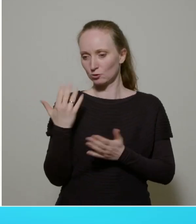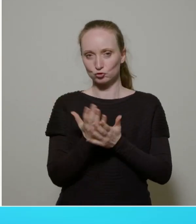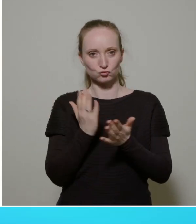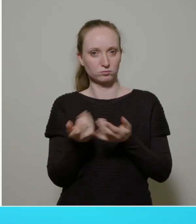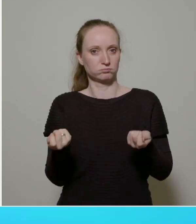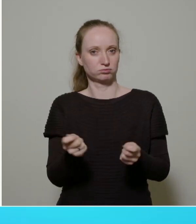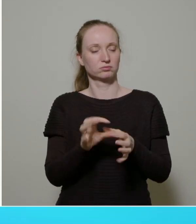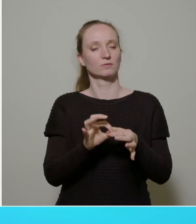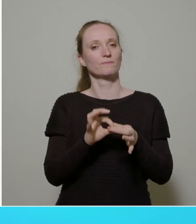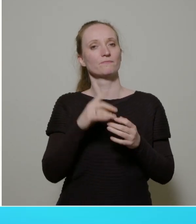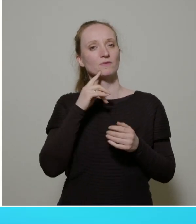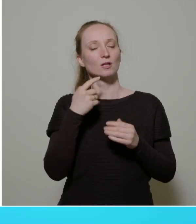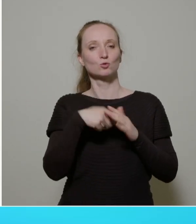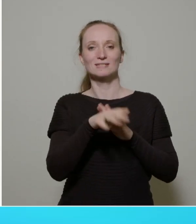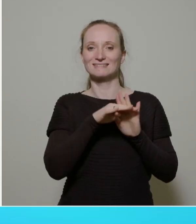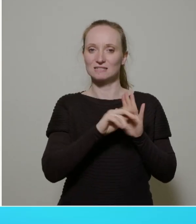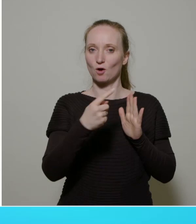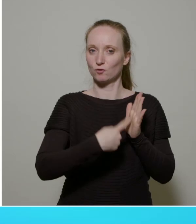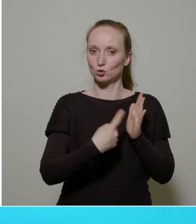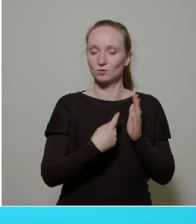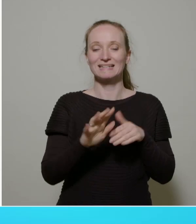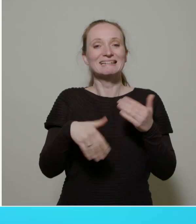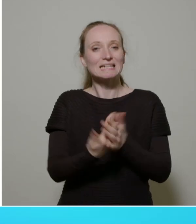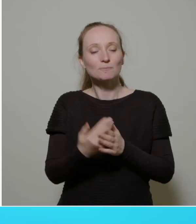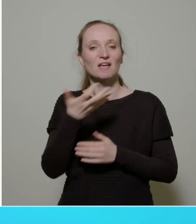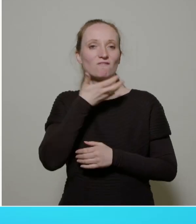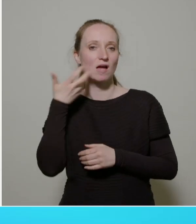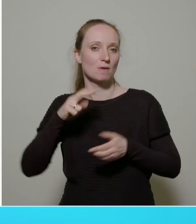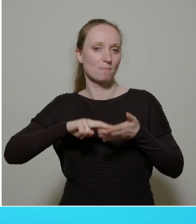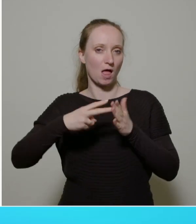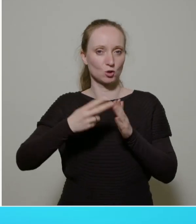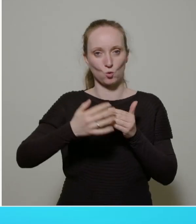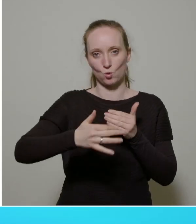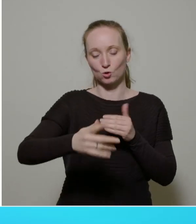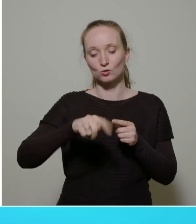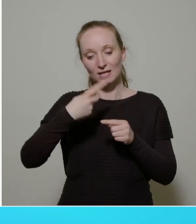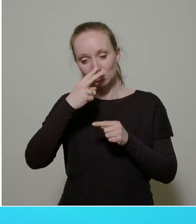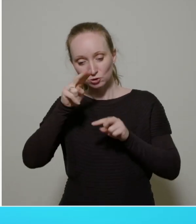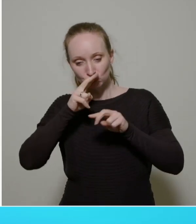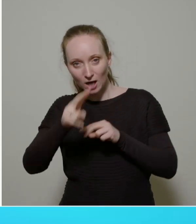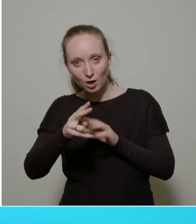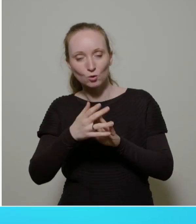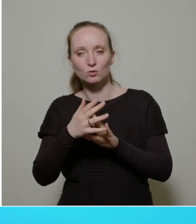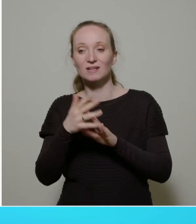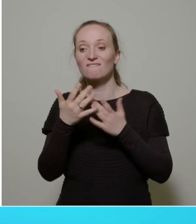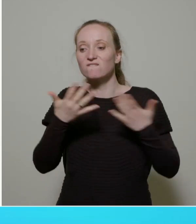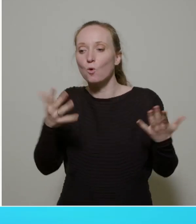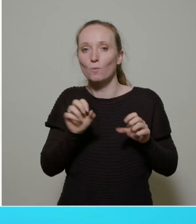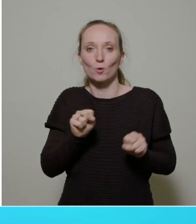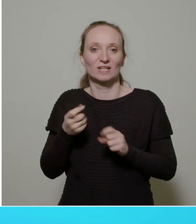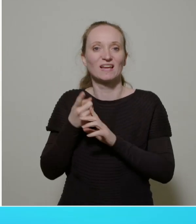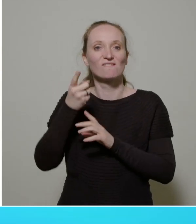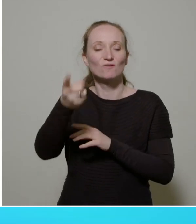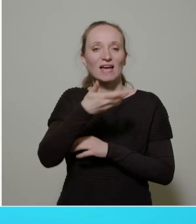wird auch gesetzlich von uns gefordert. Und dann wird man da herausfinden, an welchen Stellen tun wir unsere Fernwärmeversorgung